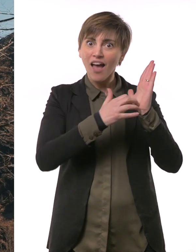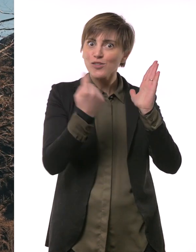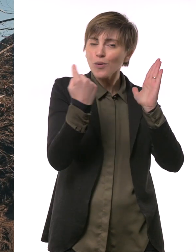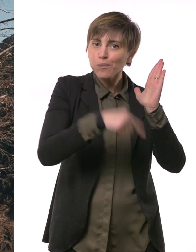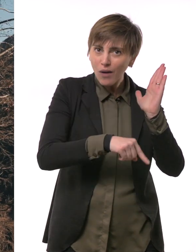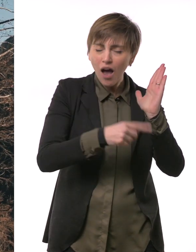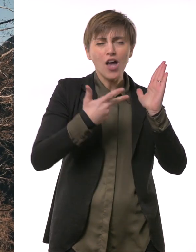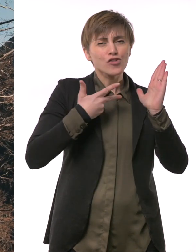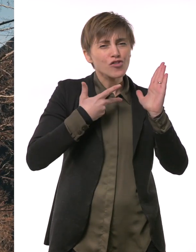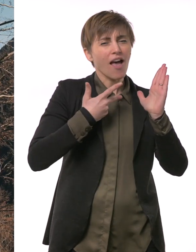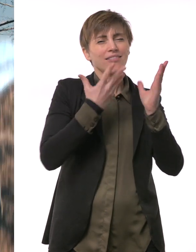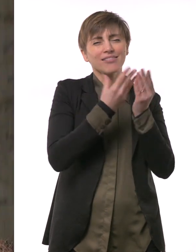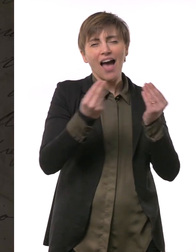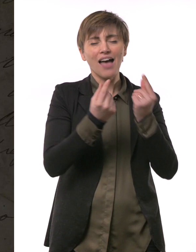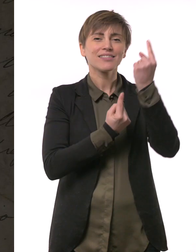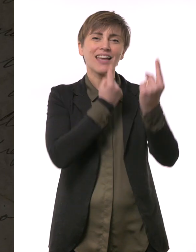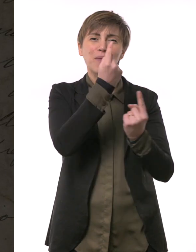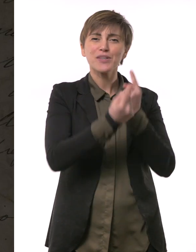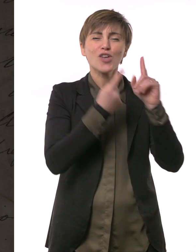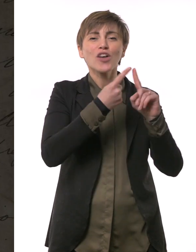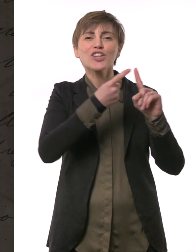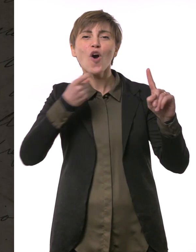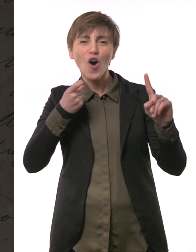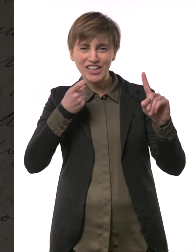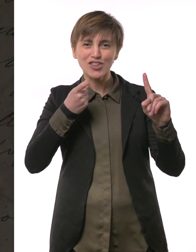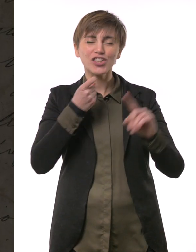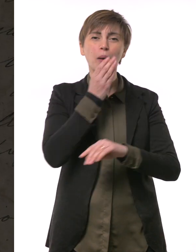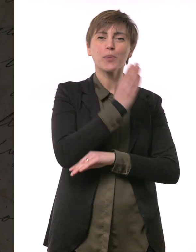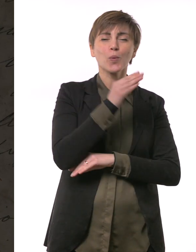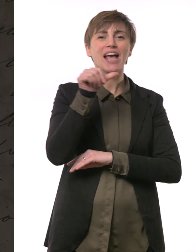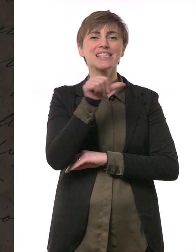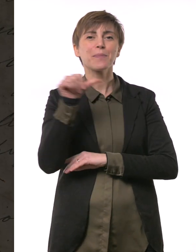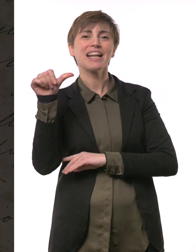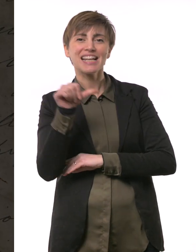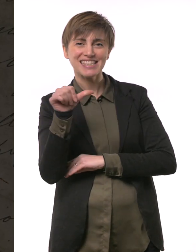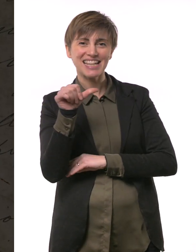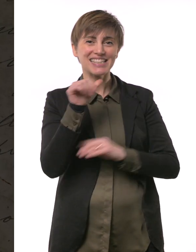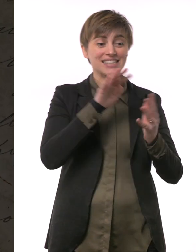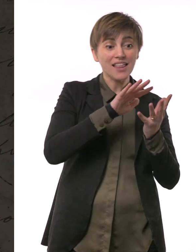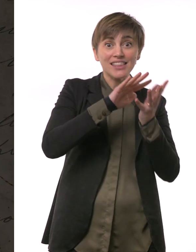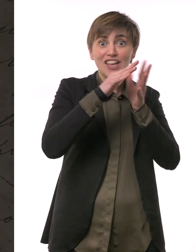episodi tratti da Bruna Sibille Sizia trasferiti dal Torre al Tagliamento.